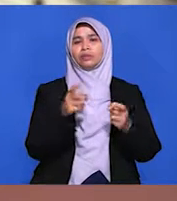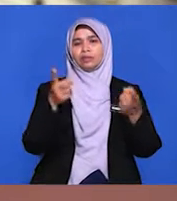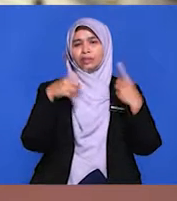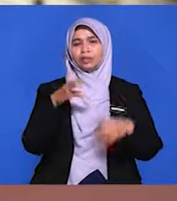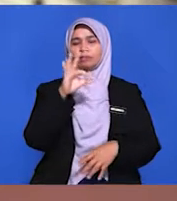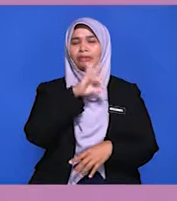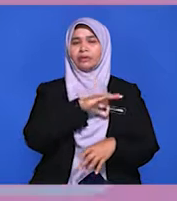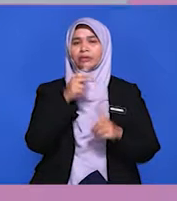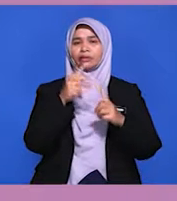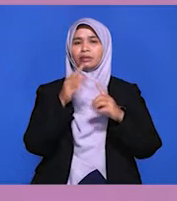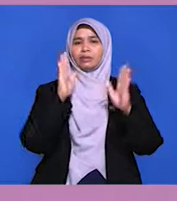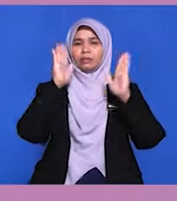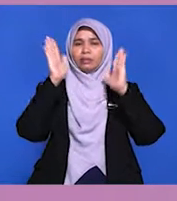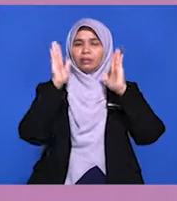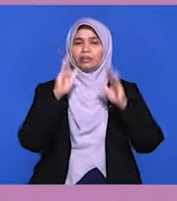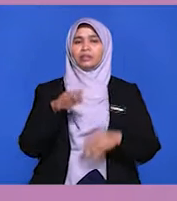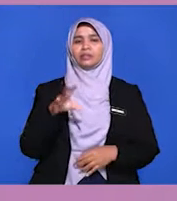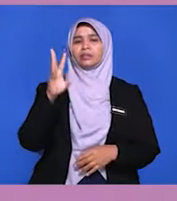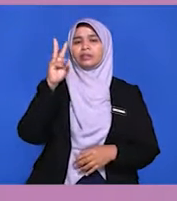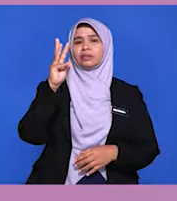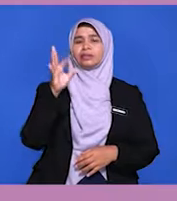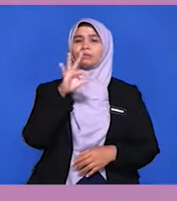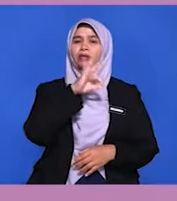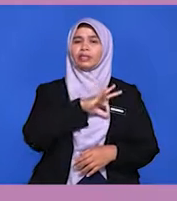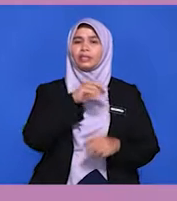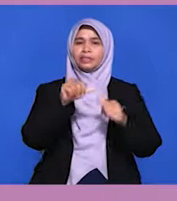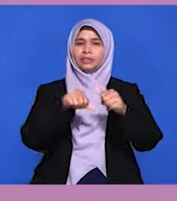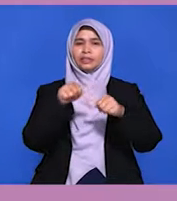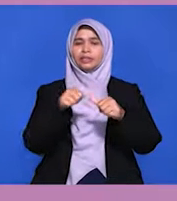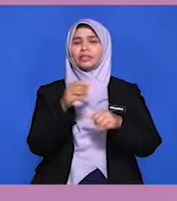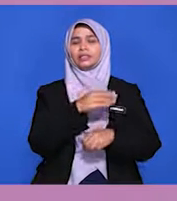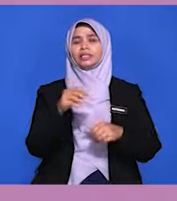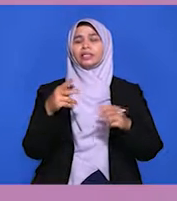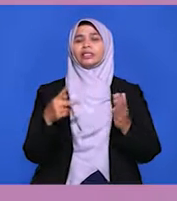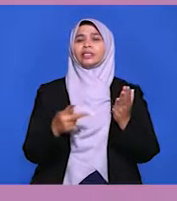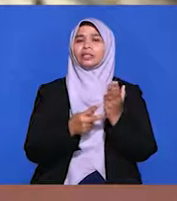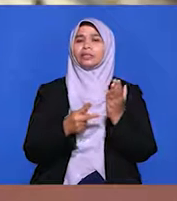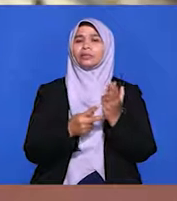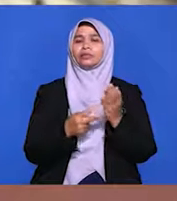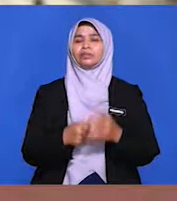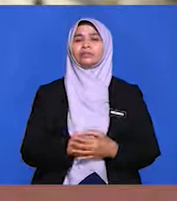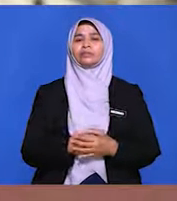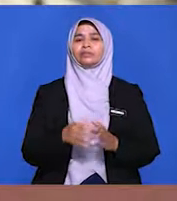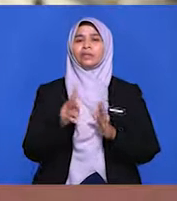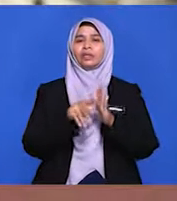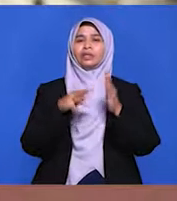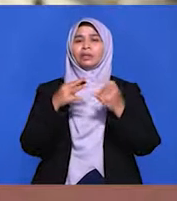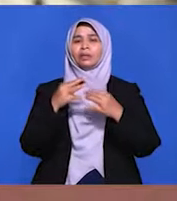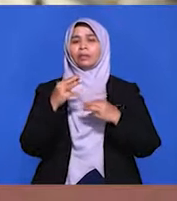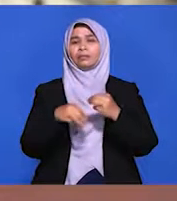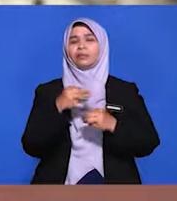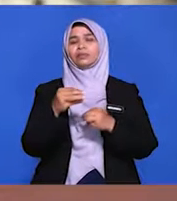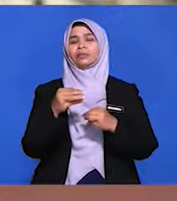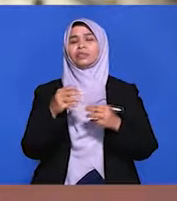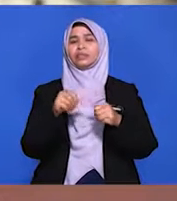Yang keenam, manfaat dalam bidang sains dan teknologi. Kemajuan sains dan teknologi di